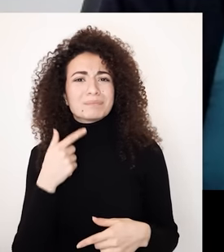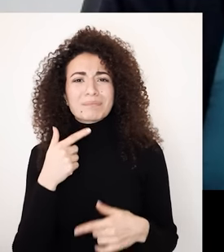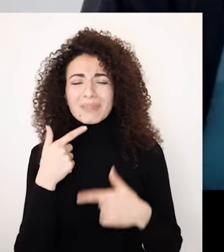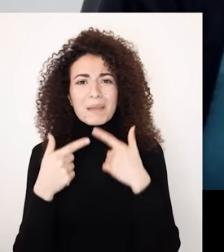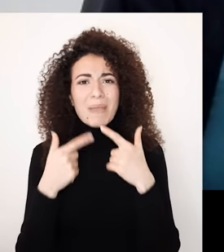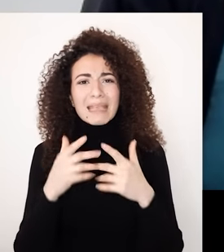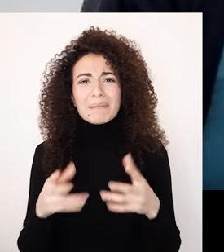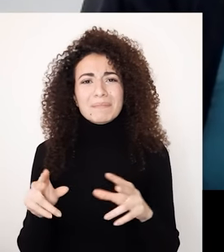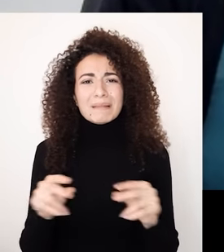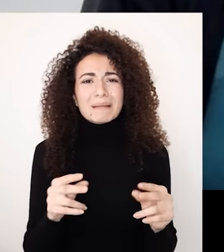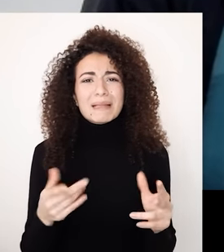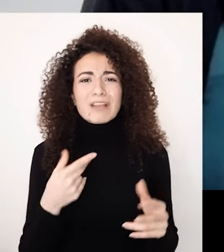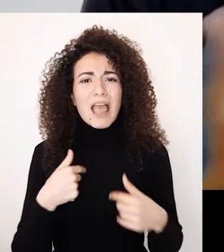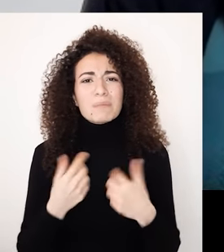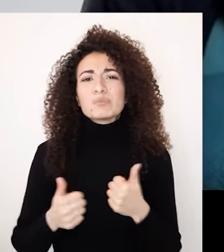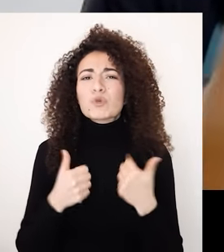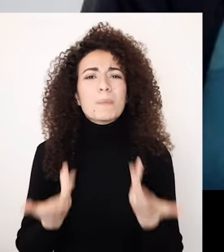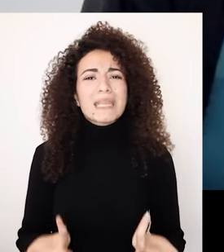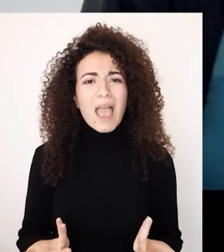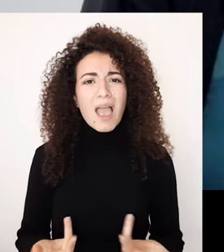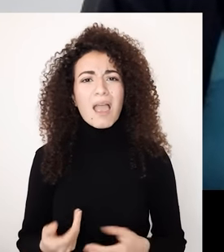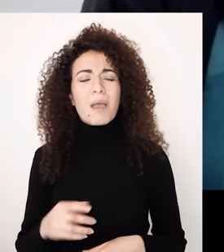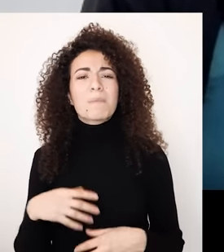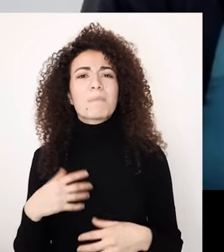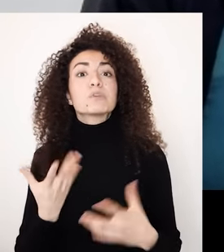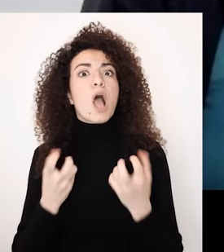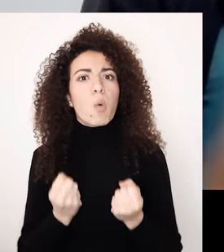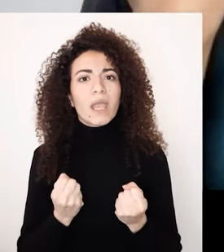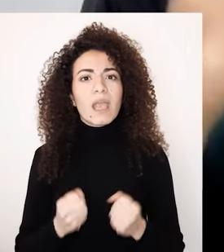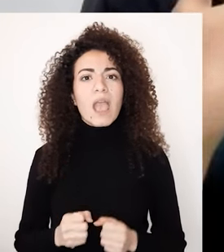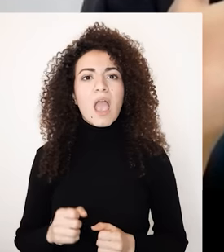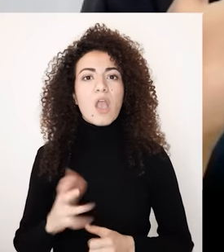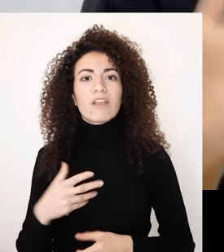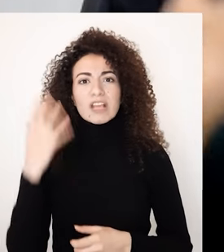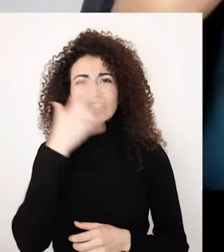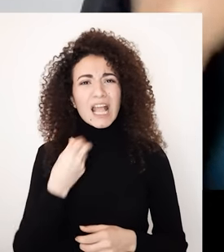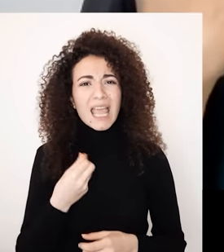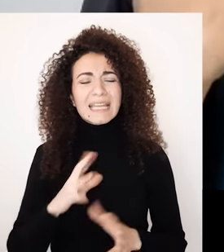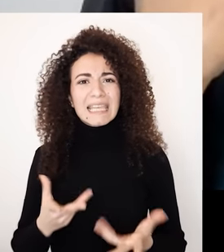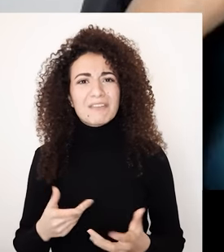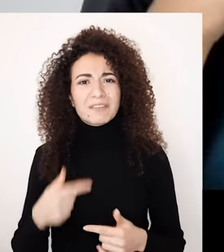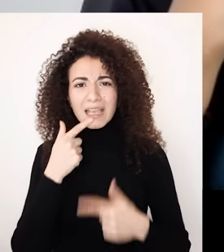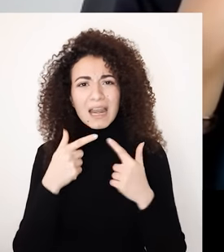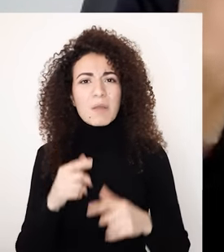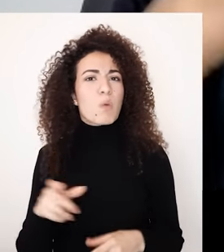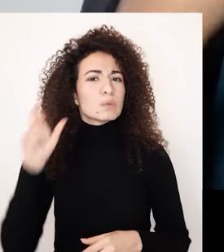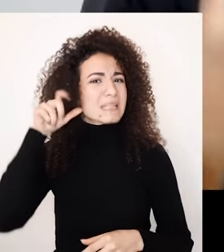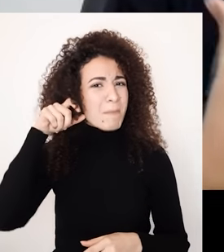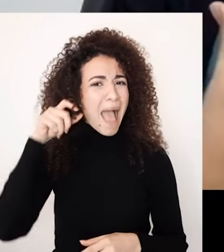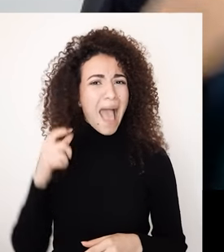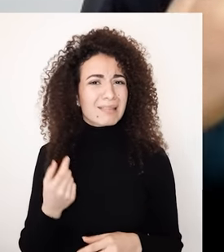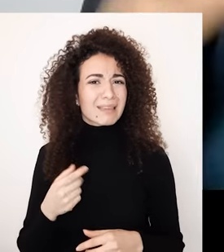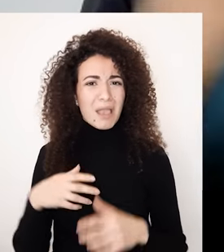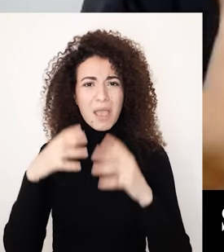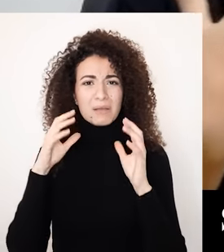كلام ولا حاجة كلام بالغلط ولا حاجة ساعة حتى ذلك كيف حتى في المظهر معانتها هو مقال لك رأو كيف يشل بري ذلك